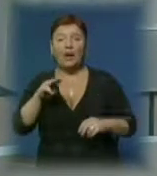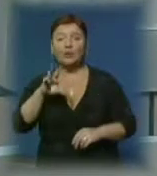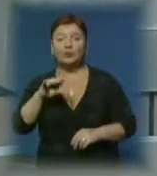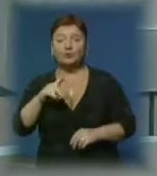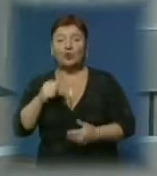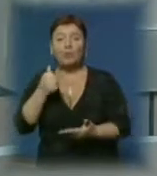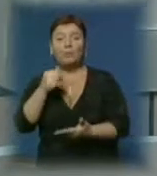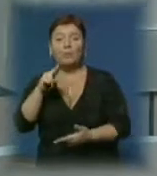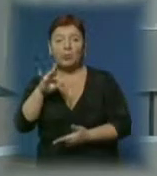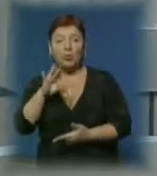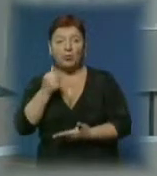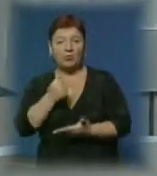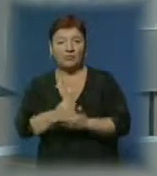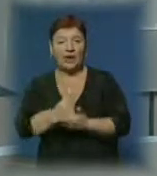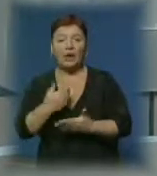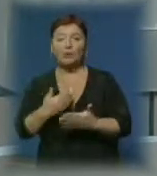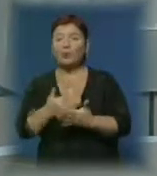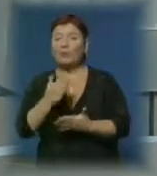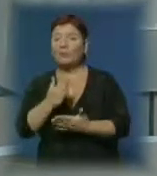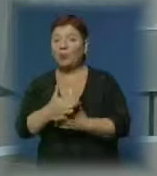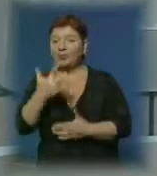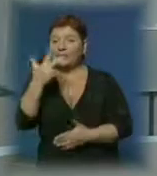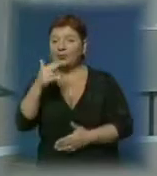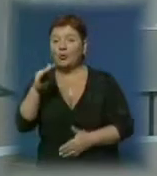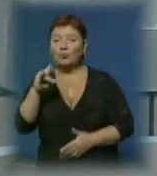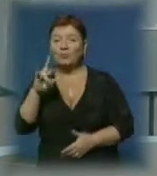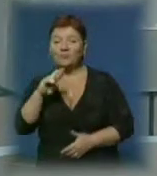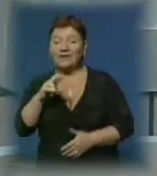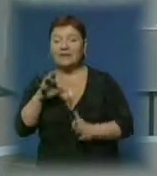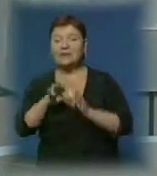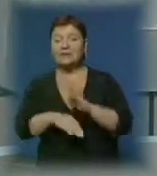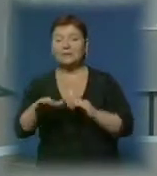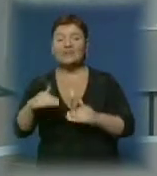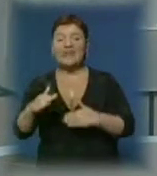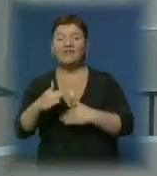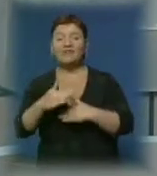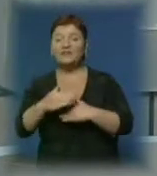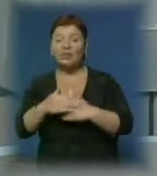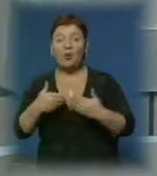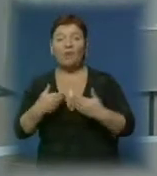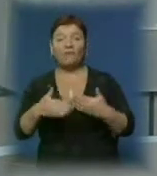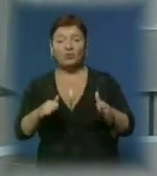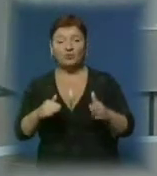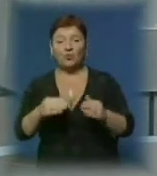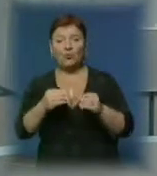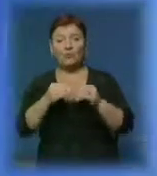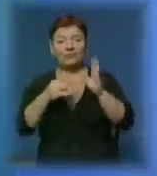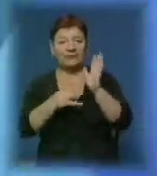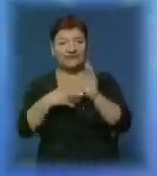«Про Головне». Приєднуйтесь до прямого ефіру 3 жовтня. Відразу після вечірнього випуску новин о 19.20.